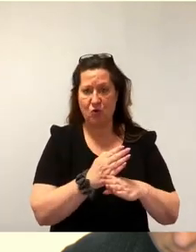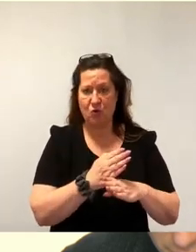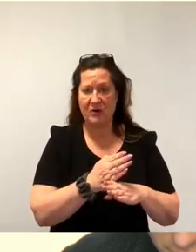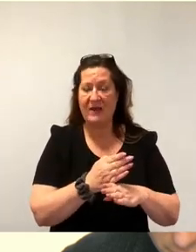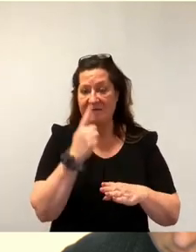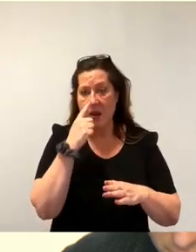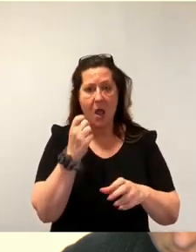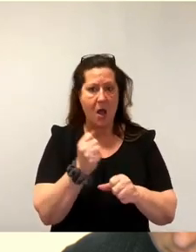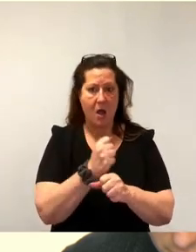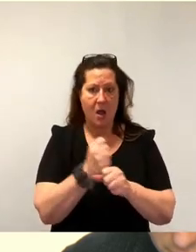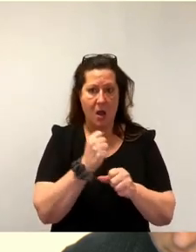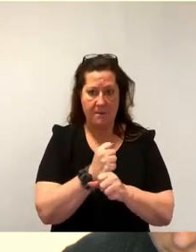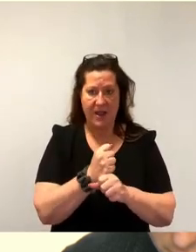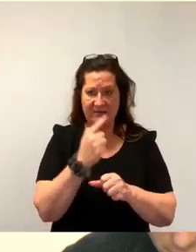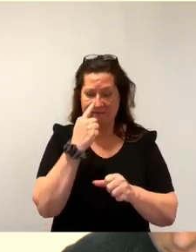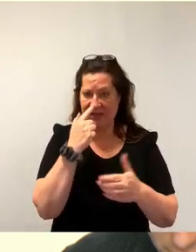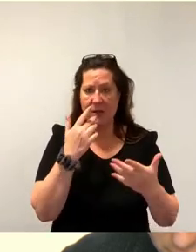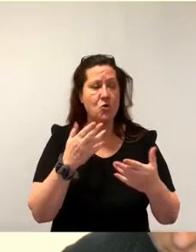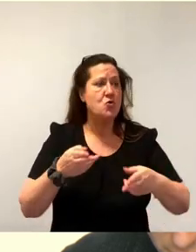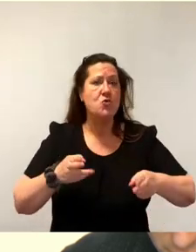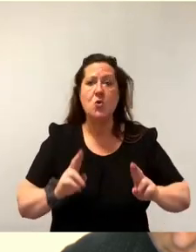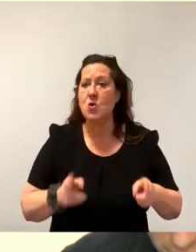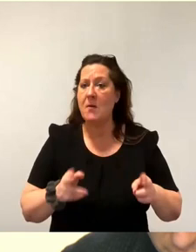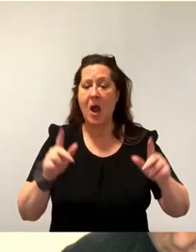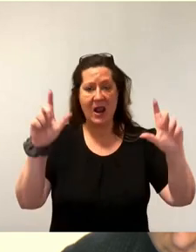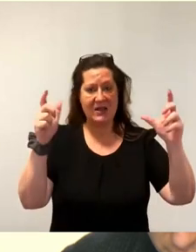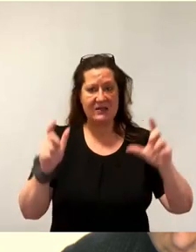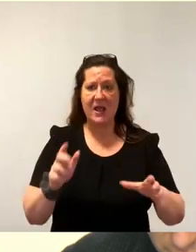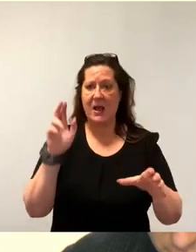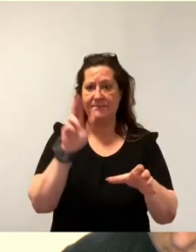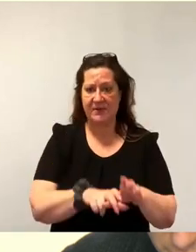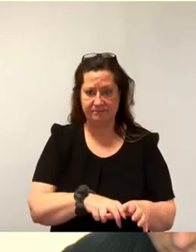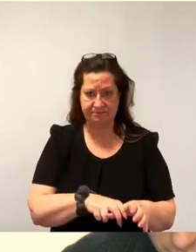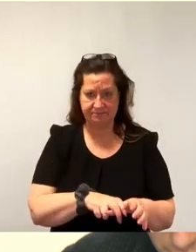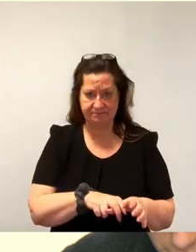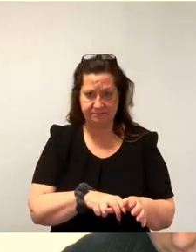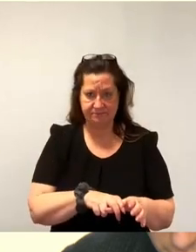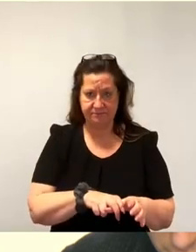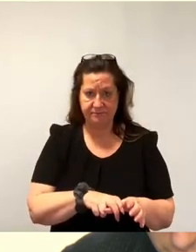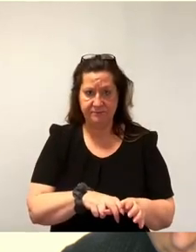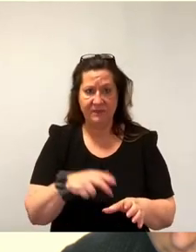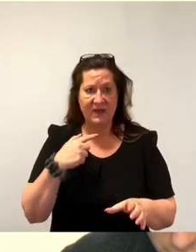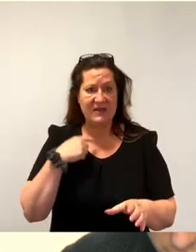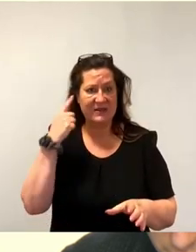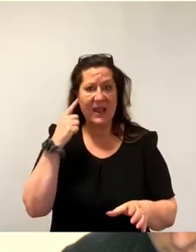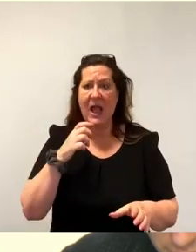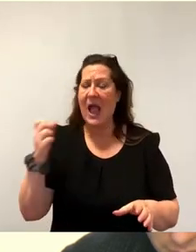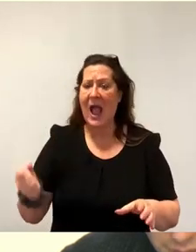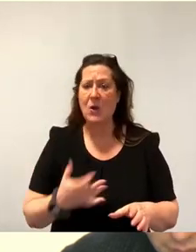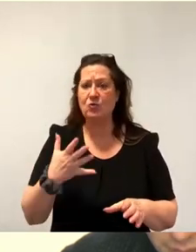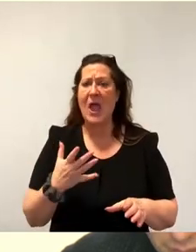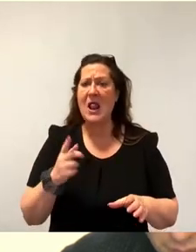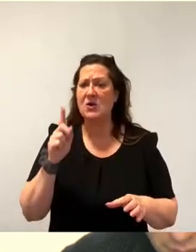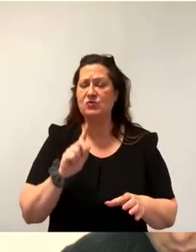weil man Teil, ganz normaler Teil dieser Gesellschaft geworden ist. Ich denke, die aktuelle Stunde war nicht ganz nötig. der Antrag als